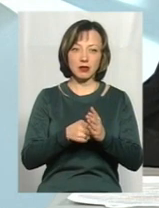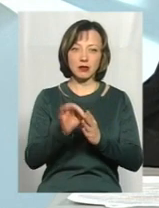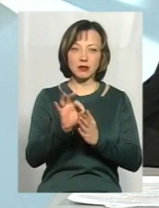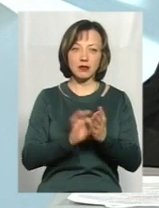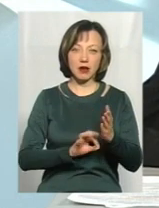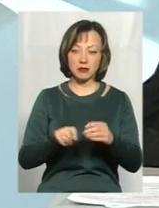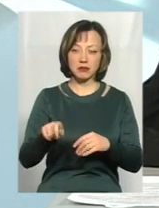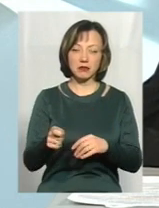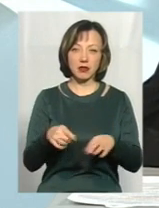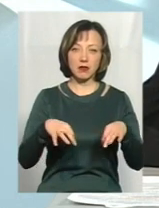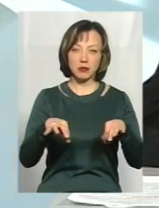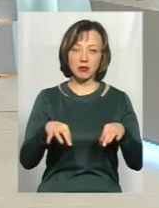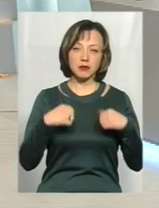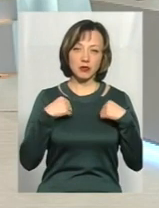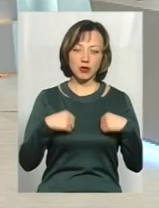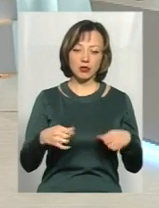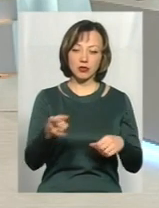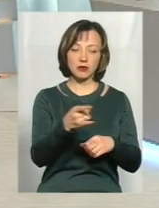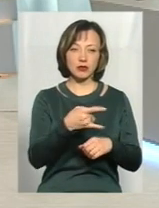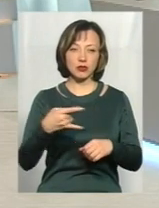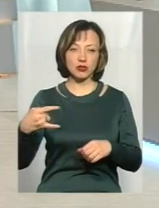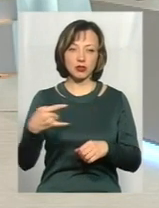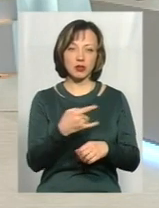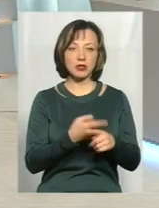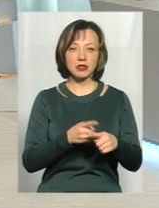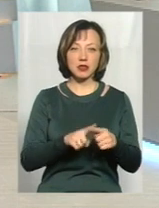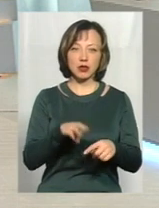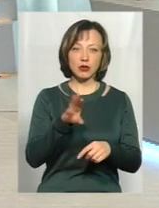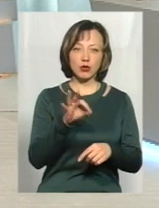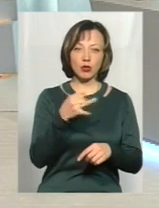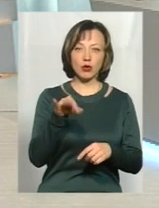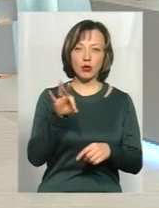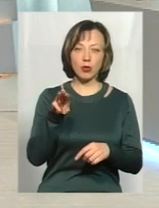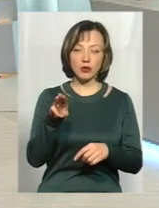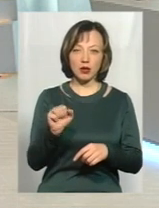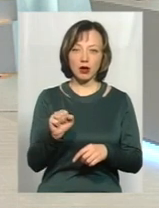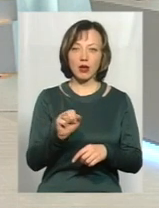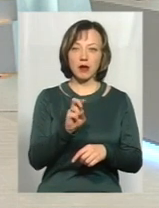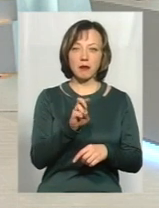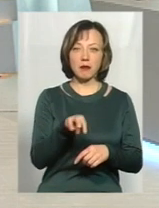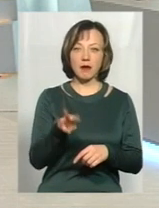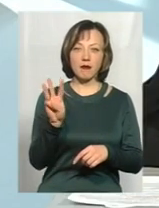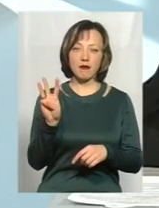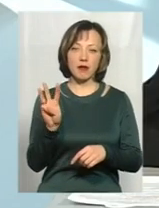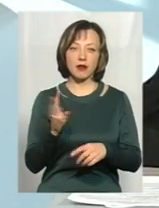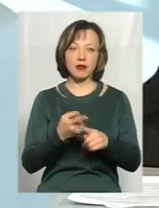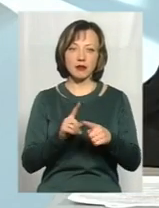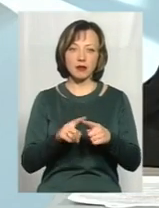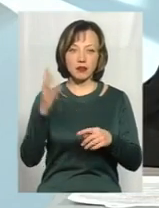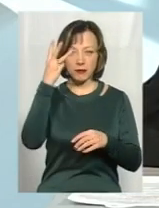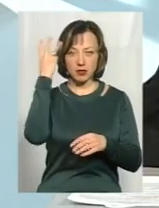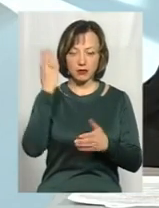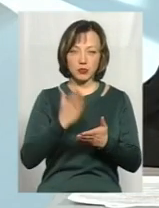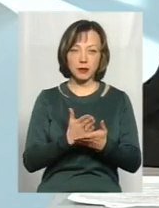заводять автомобіль і зразу спокійно виїжджають. Це стосується і Тойот, і БМВ, які у нас пішли в Хмельницькому,